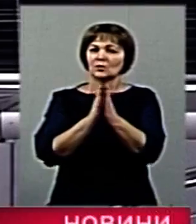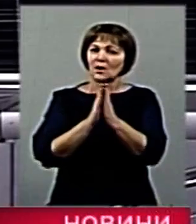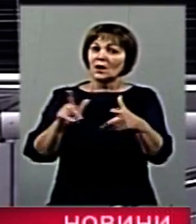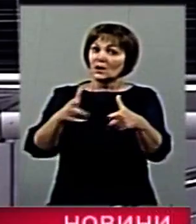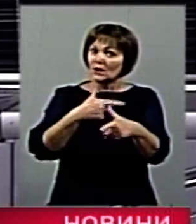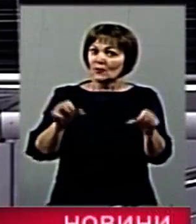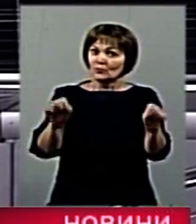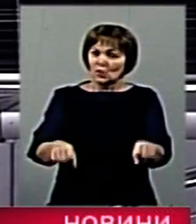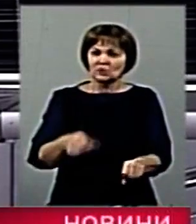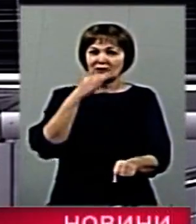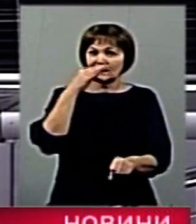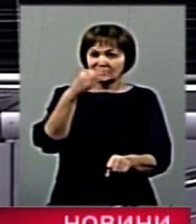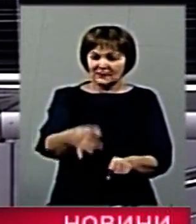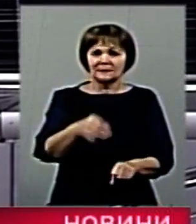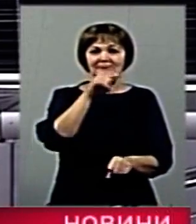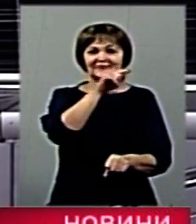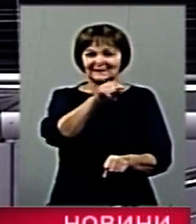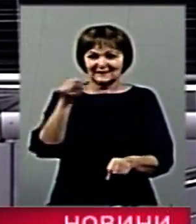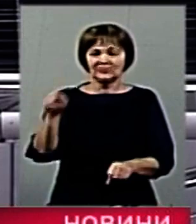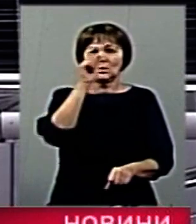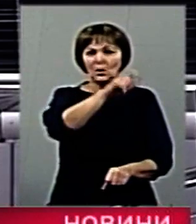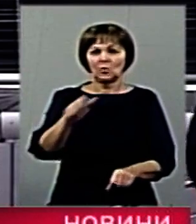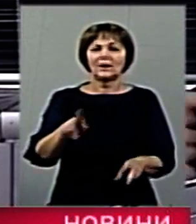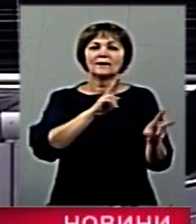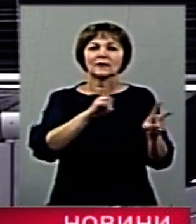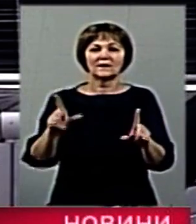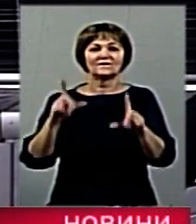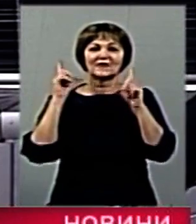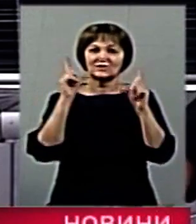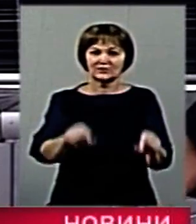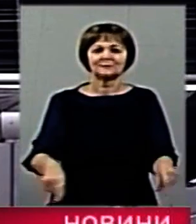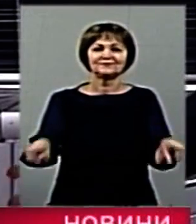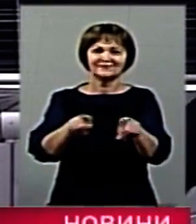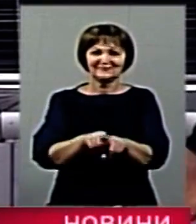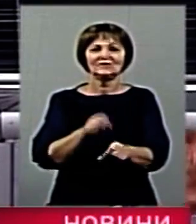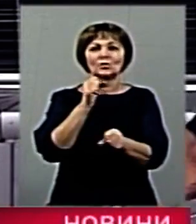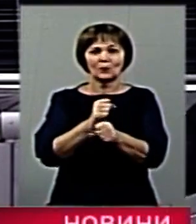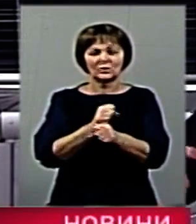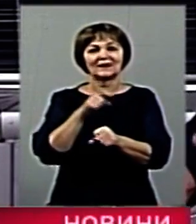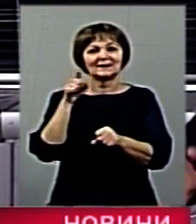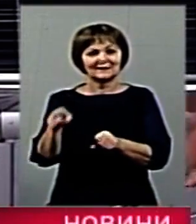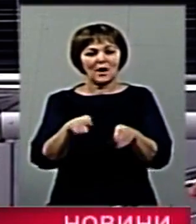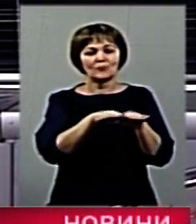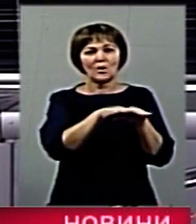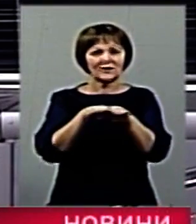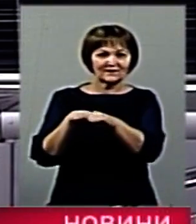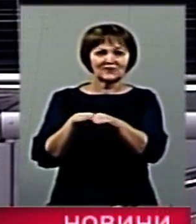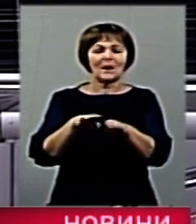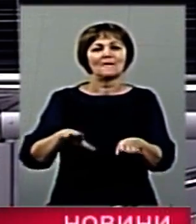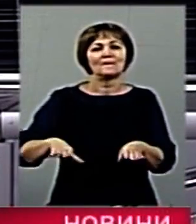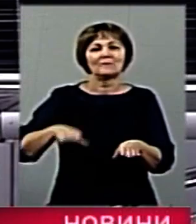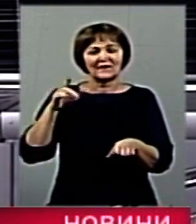чи можна казати, що ті люди, які виїжджали на такі роботи, їх порівнюють із перебуванням у